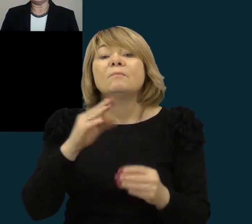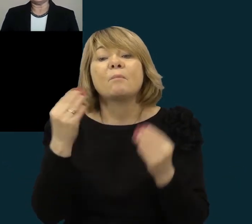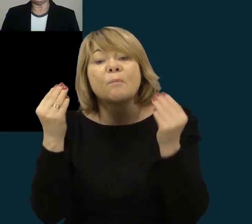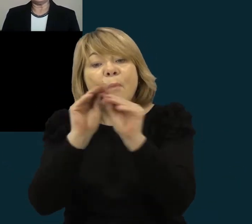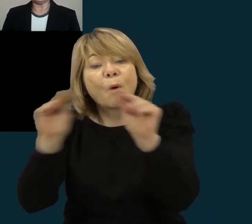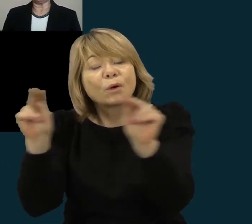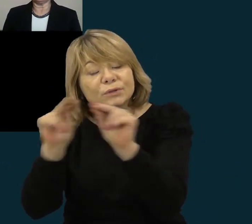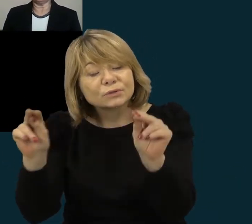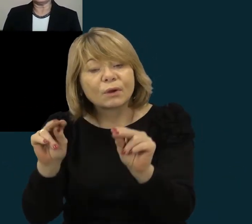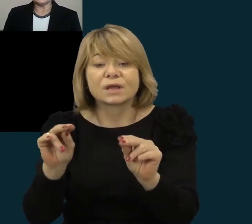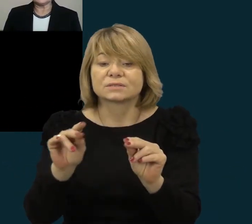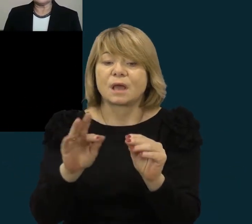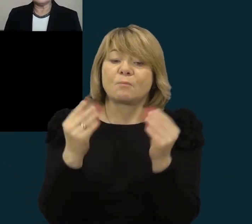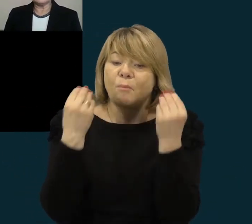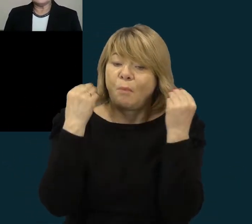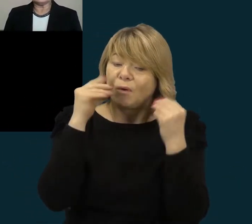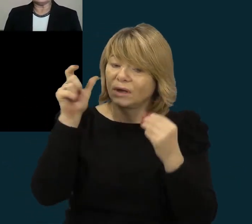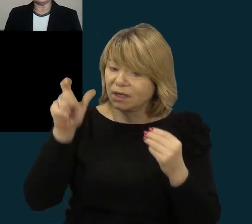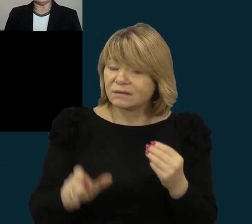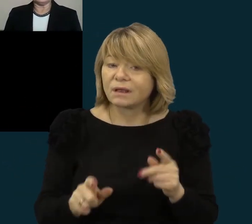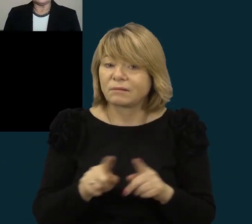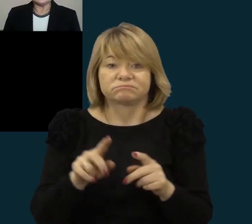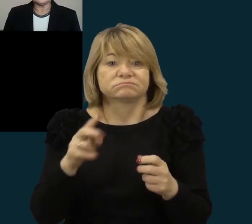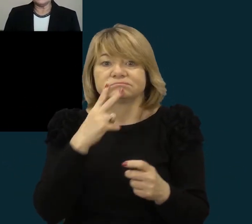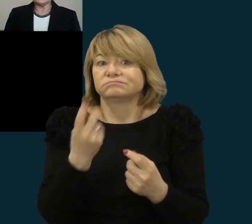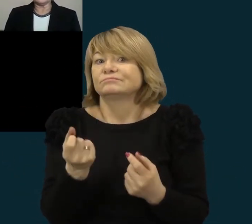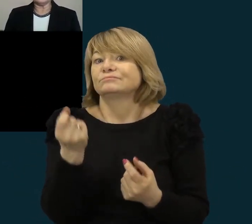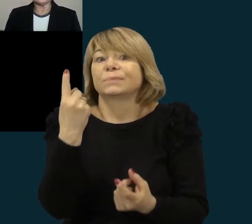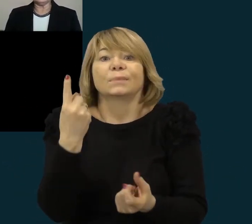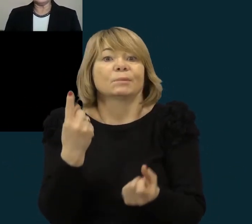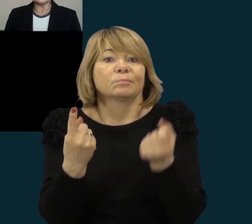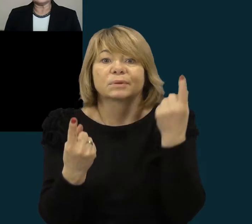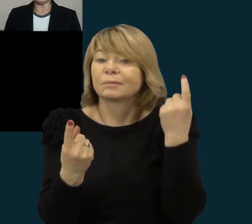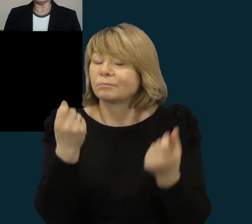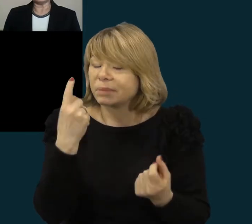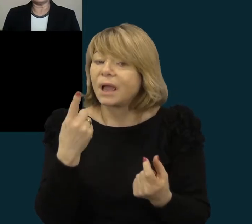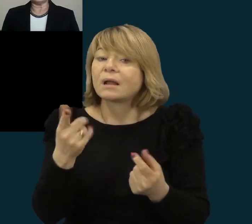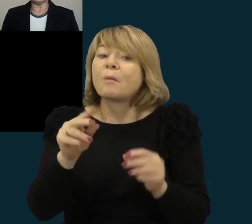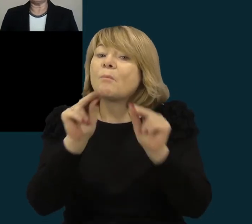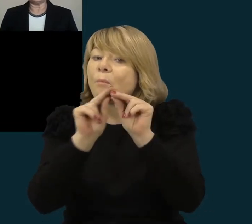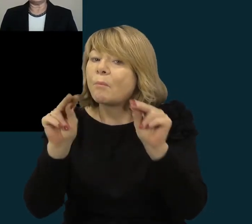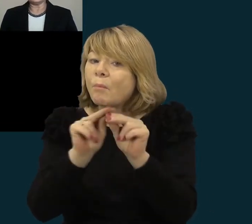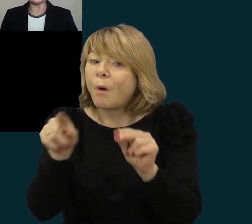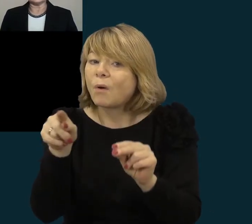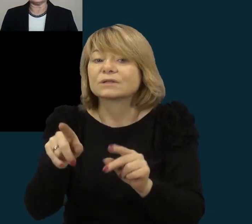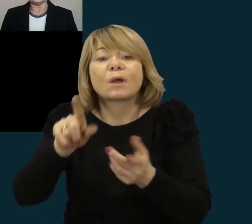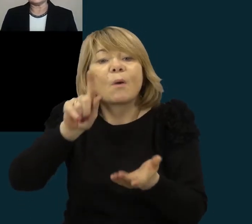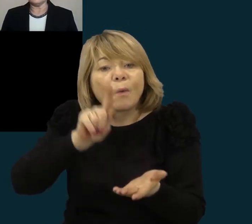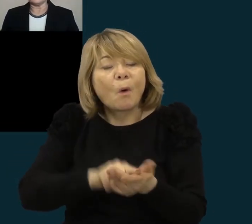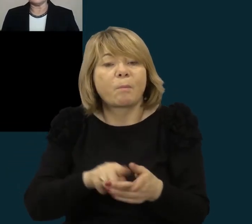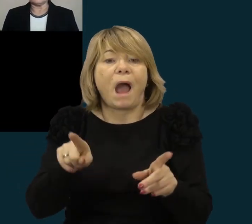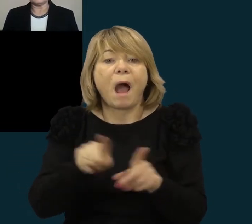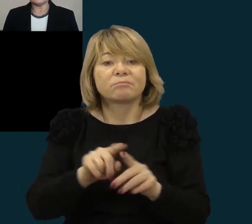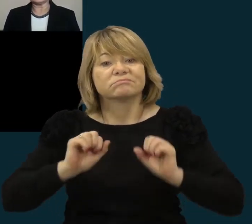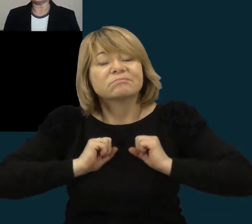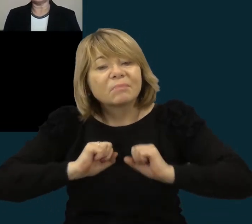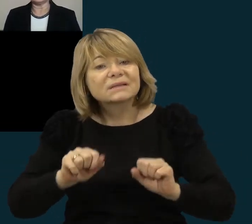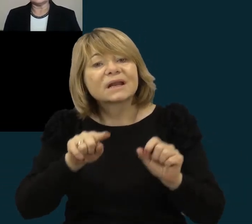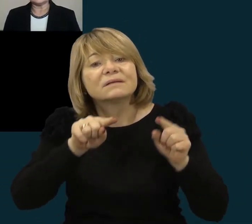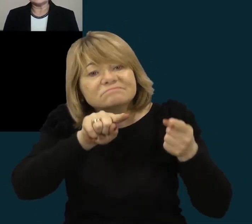patiria tikrai daug iššūkių. Ir tas moktojų vaidmo yra toks kaip, kad padrasinantis mokinius,